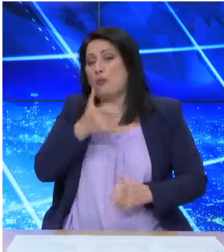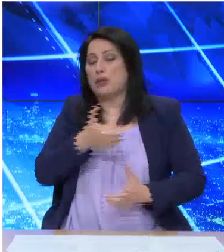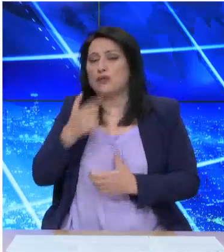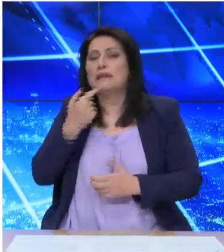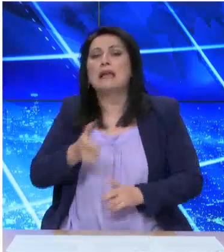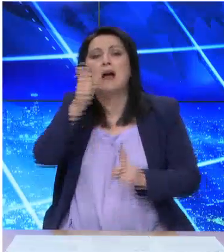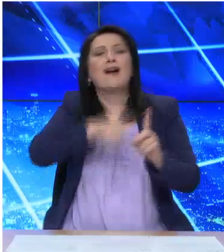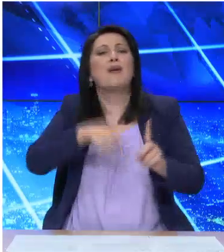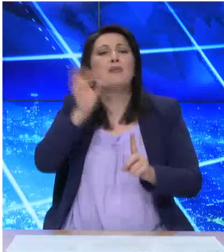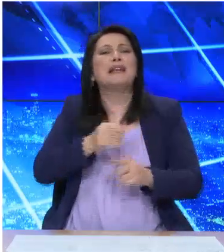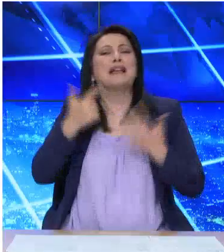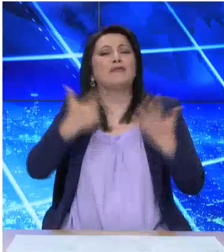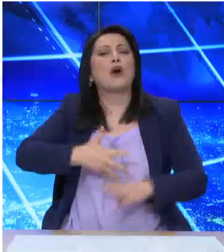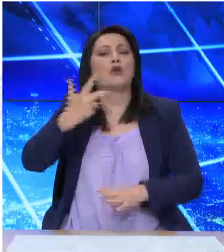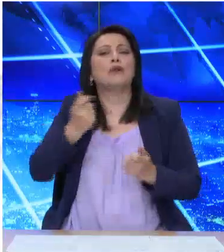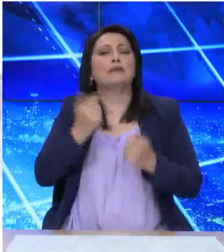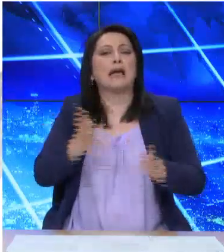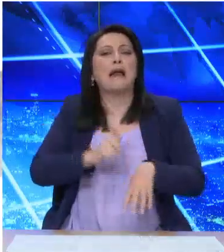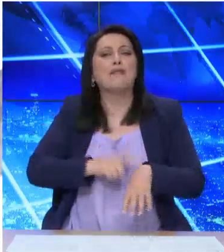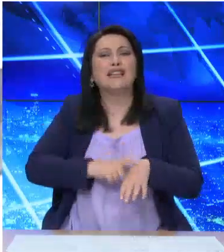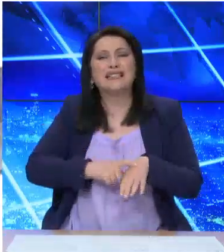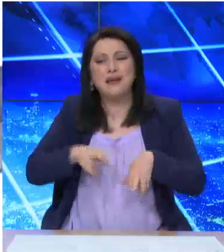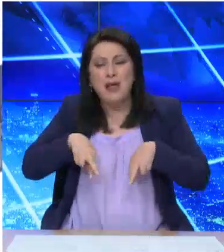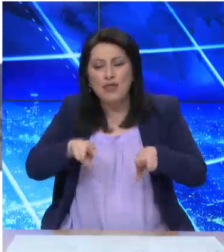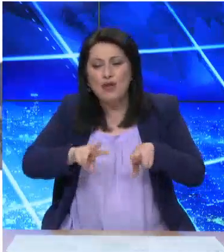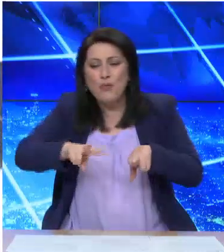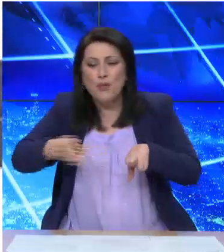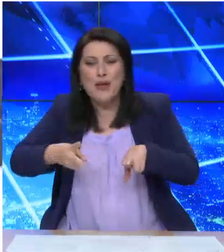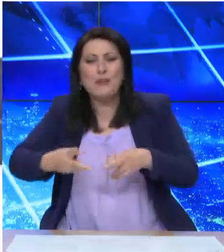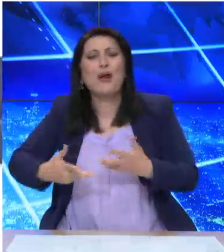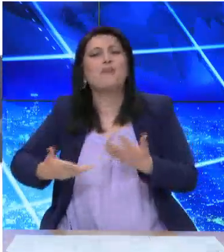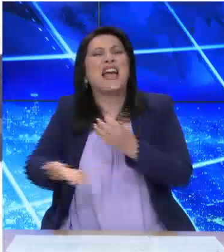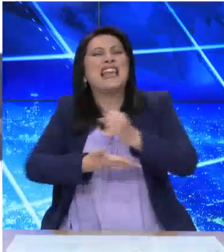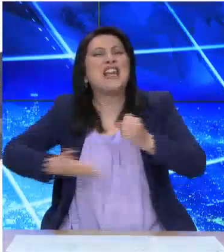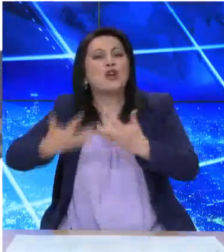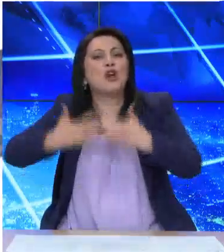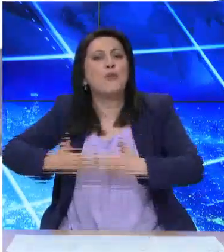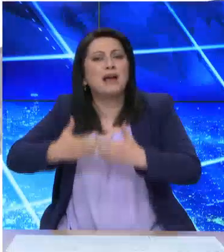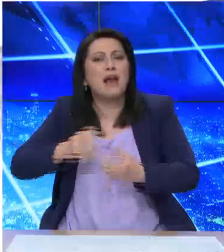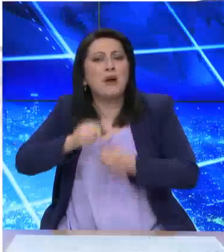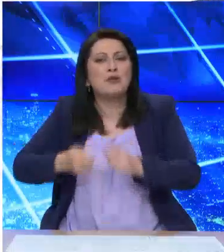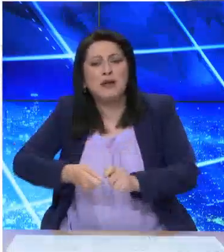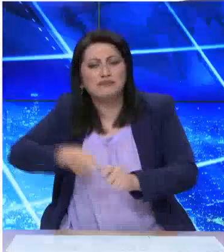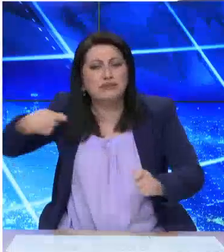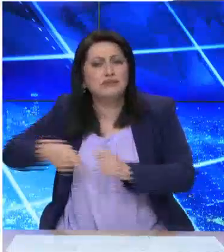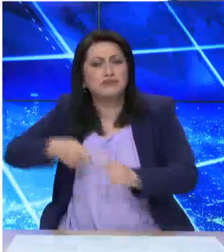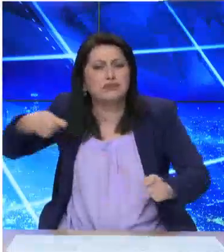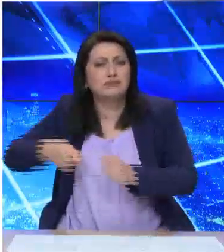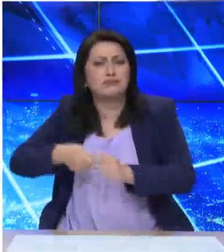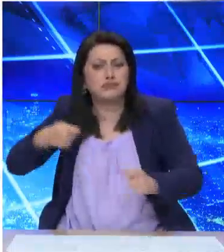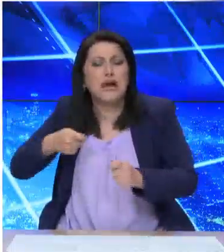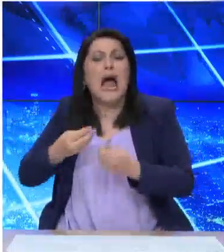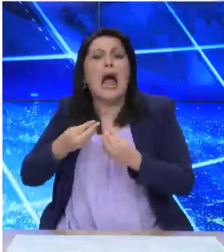57χρονος προσπάθησε να βάλει μπρος ένα γεωργικό σκαπτικό μηχάνημα που είχε στην άκρη του δρόμου. Όμως